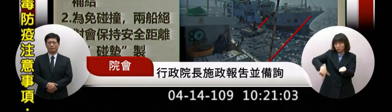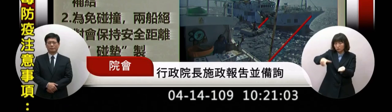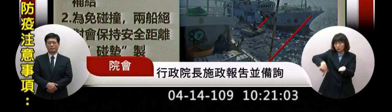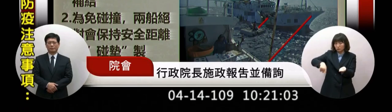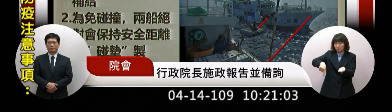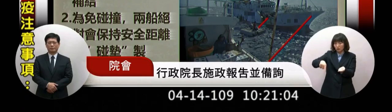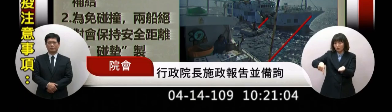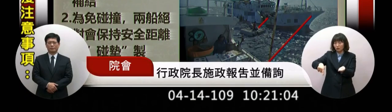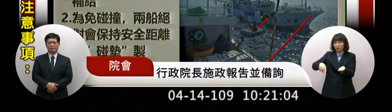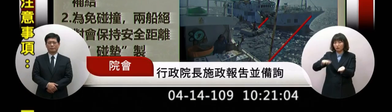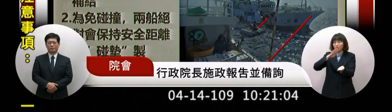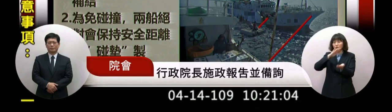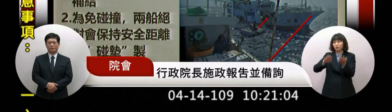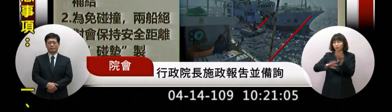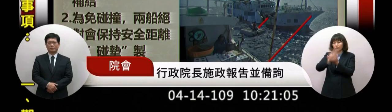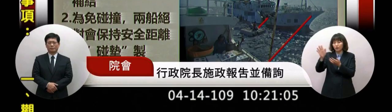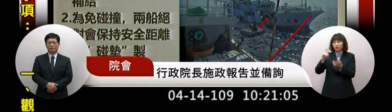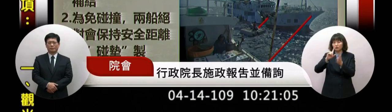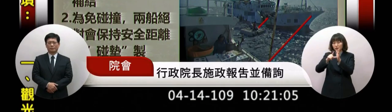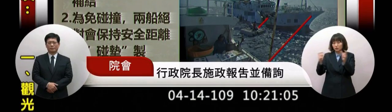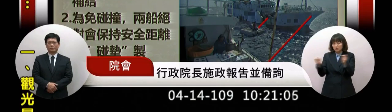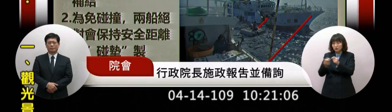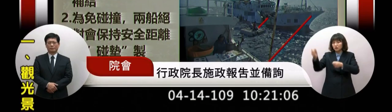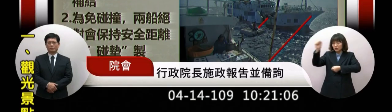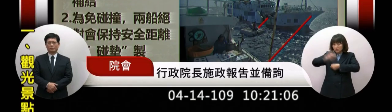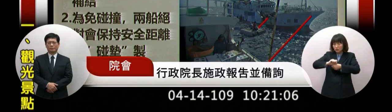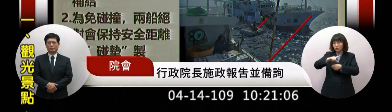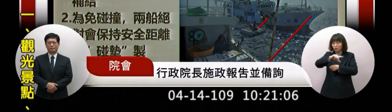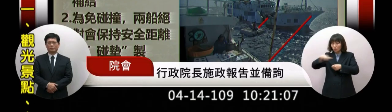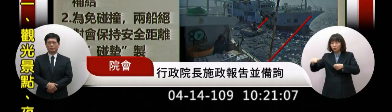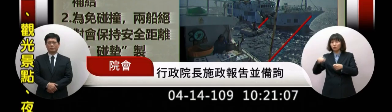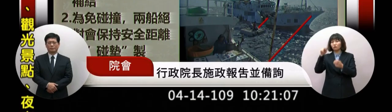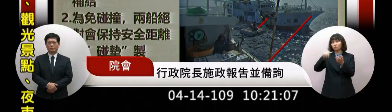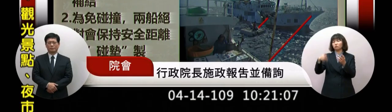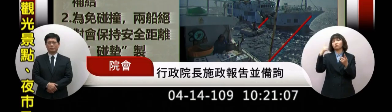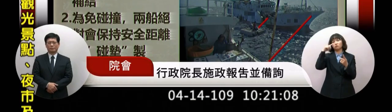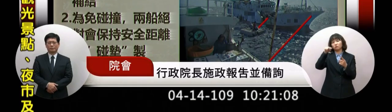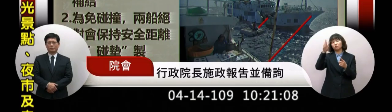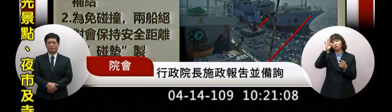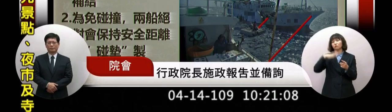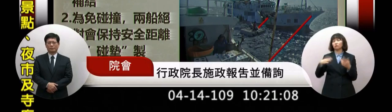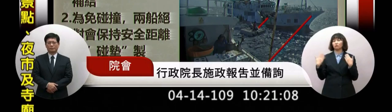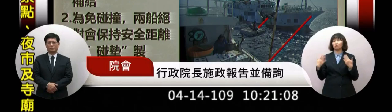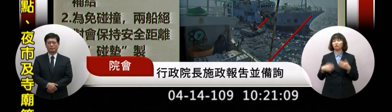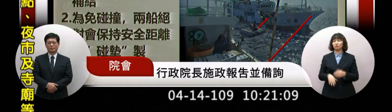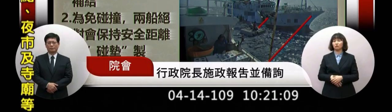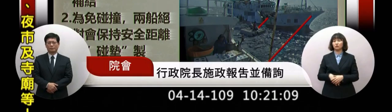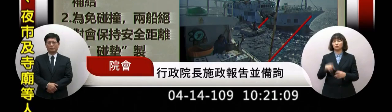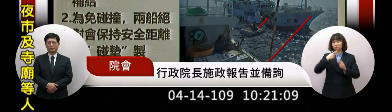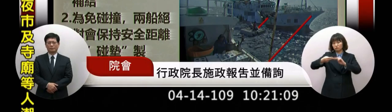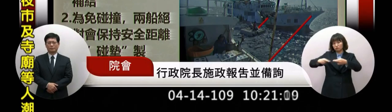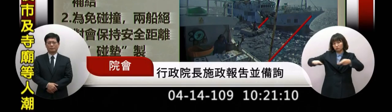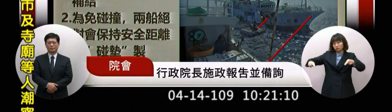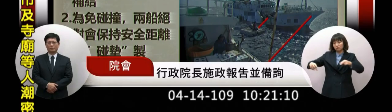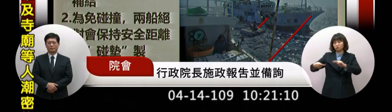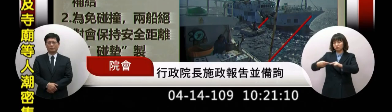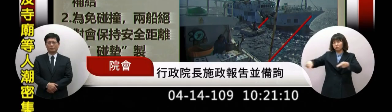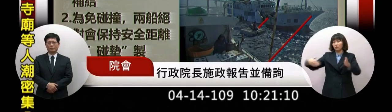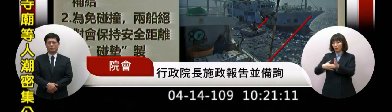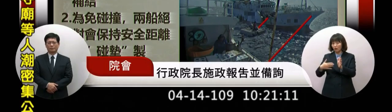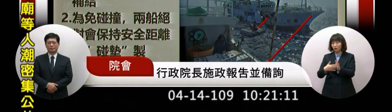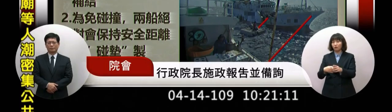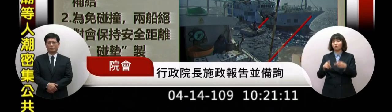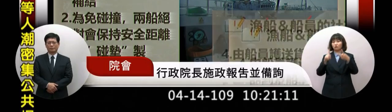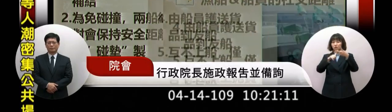那個是旁邊的碰墊臨時把它裝一裝這陰廊宗很清楚那就是用手勾勾勾而已來第二天你看